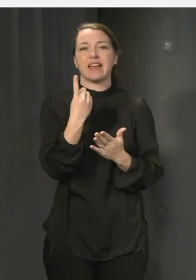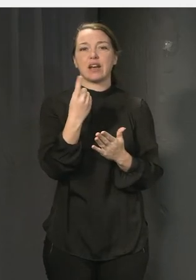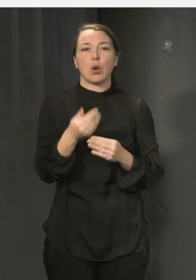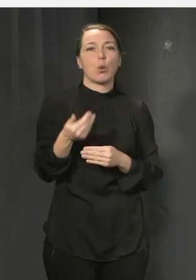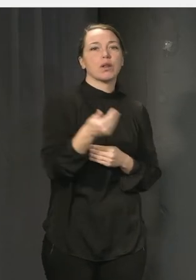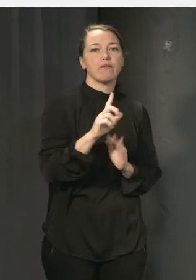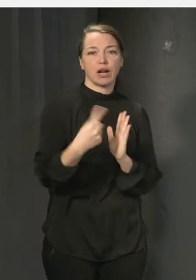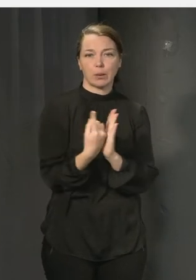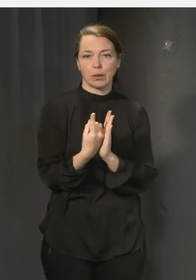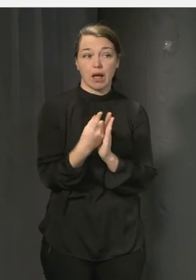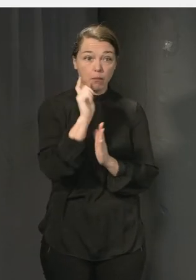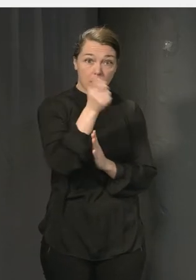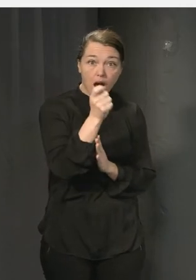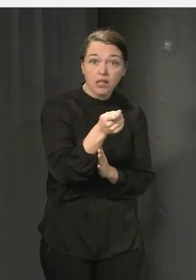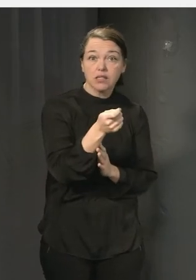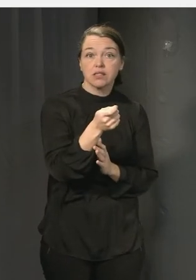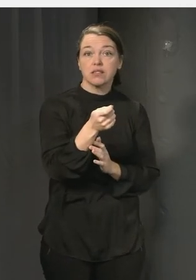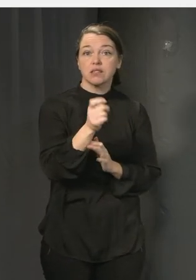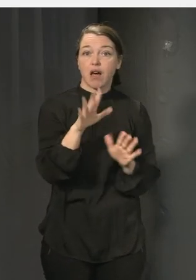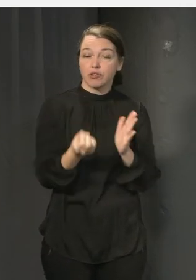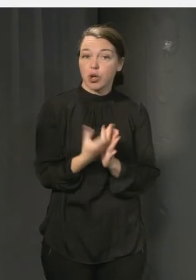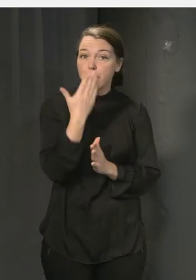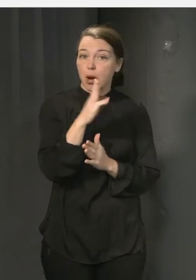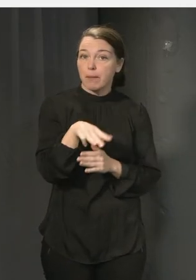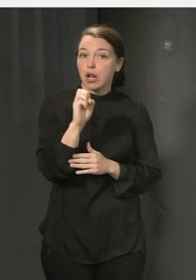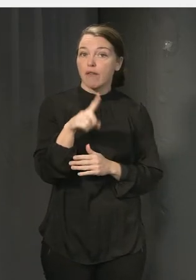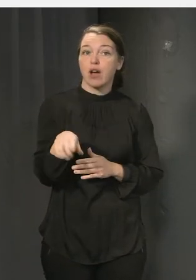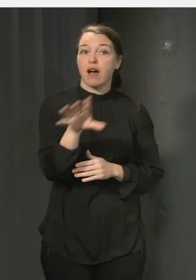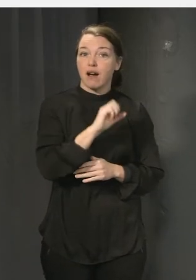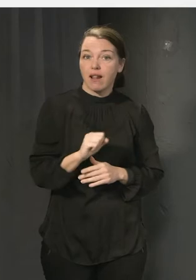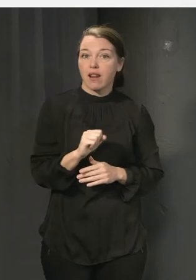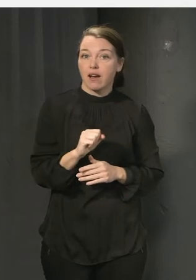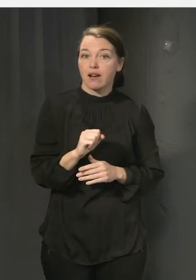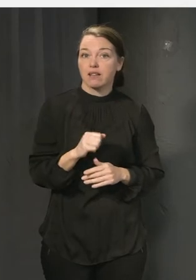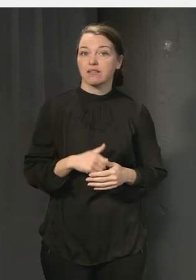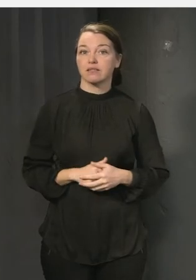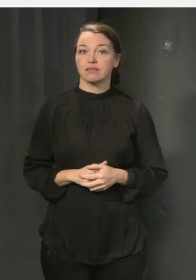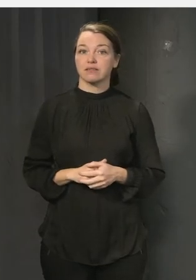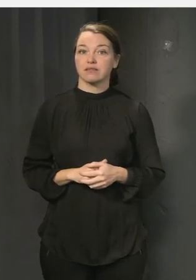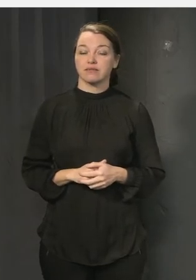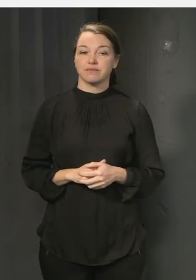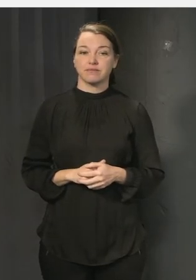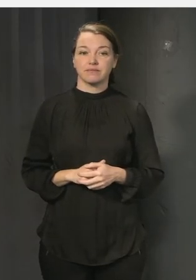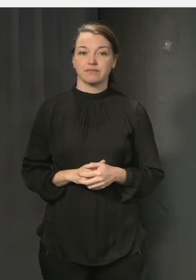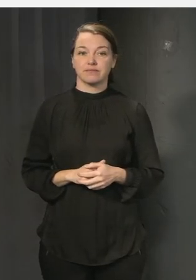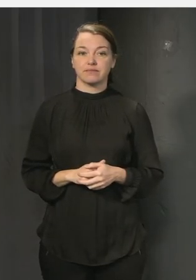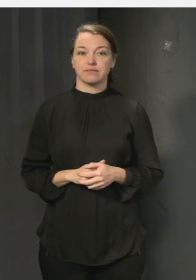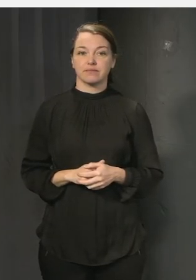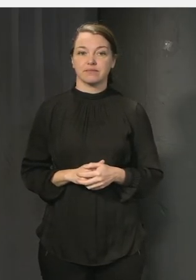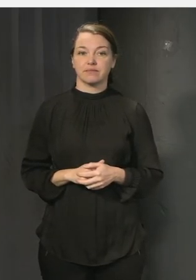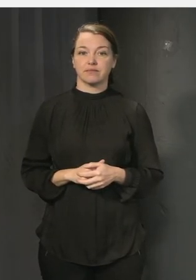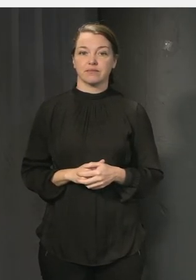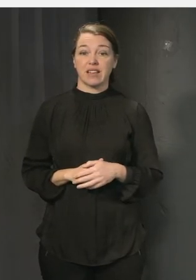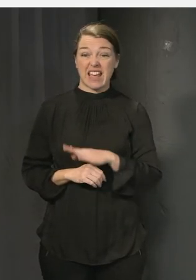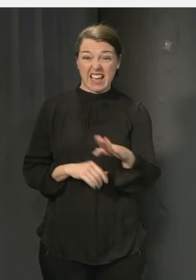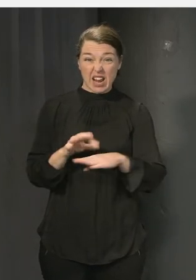lektioner, vad händer på raster. Och hur har vi skapat en miljö som är inkluderande? Har ni satt det i era mätningar? Tittar ni